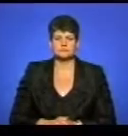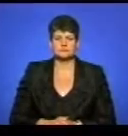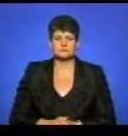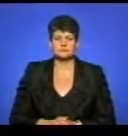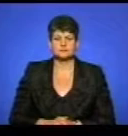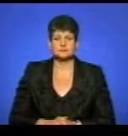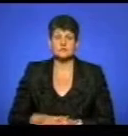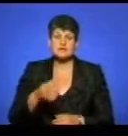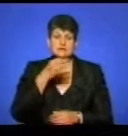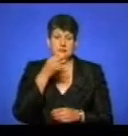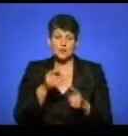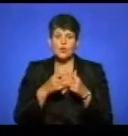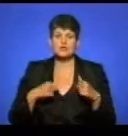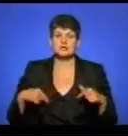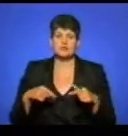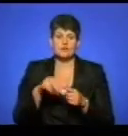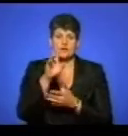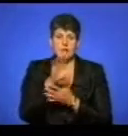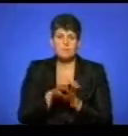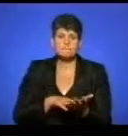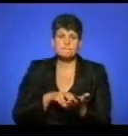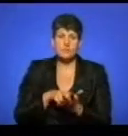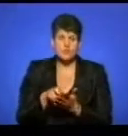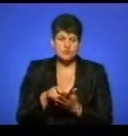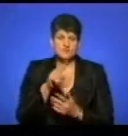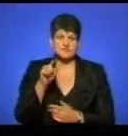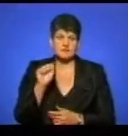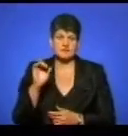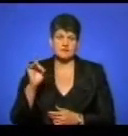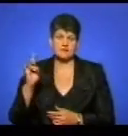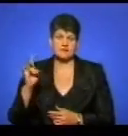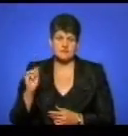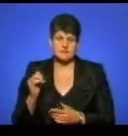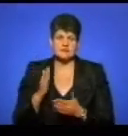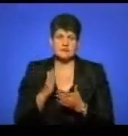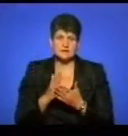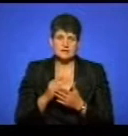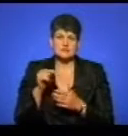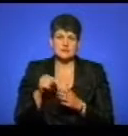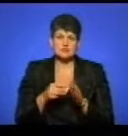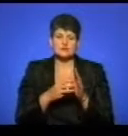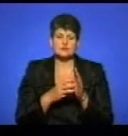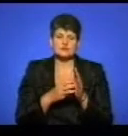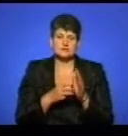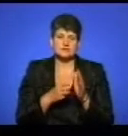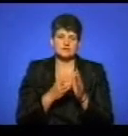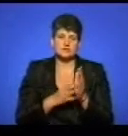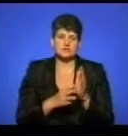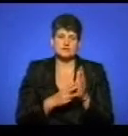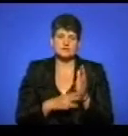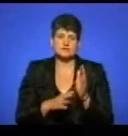Зазначу організовані прощі до Зорваницького духовного центру відбуваються з 1989 року.